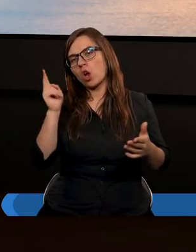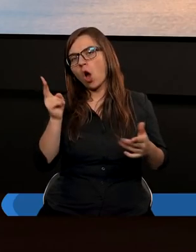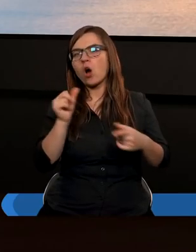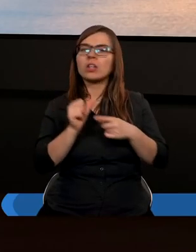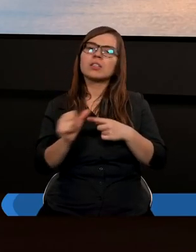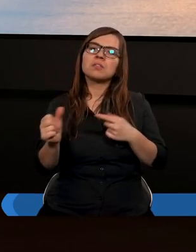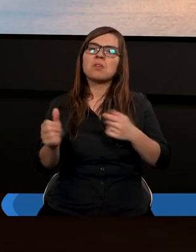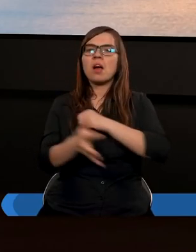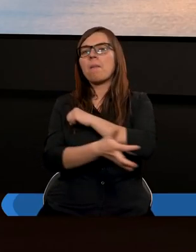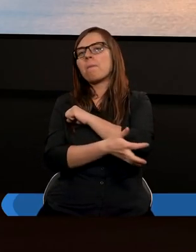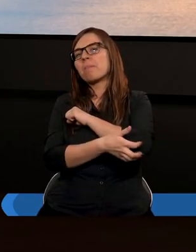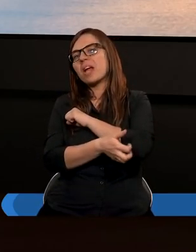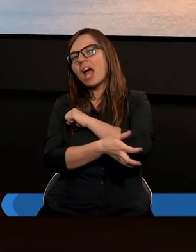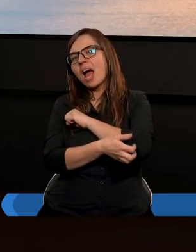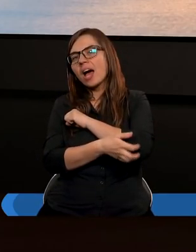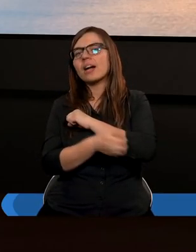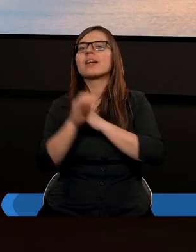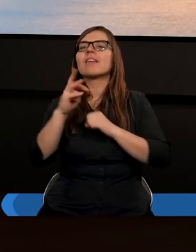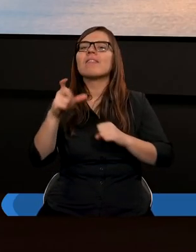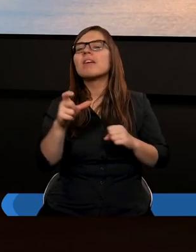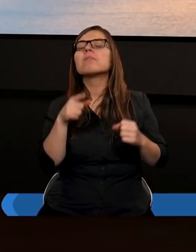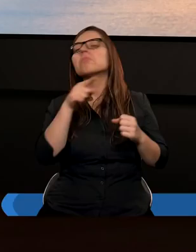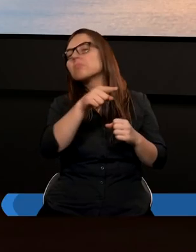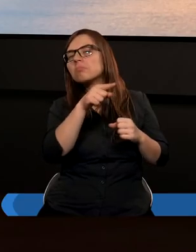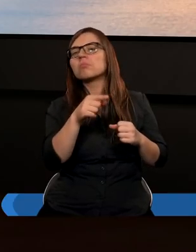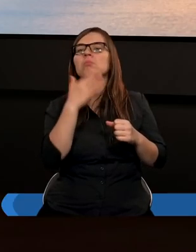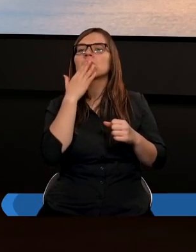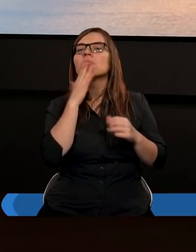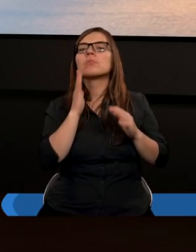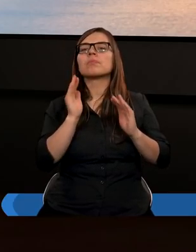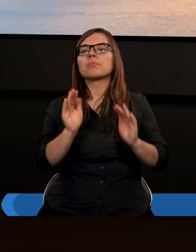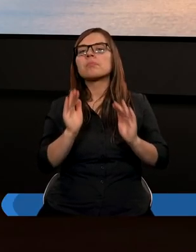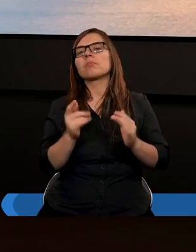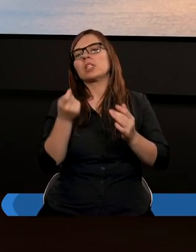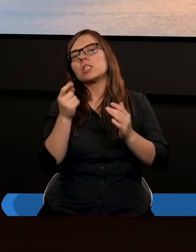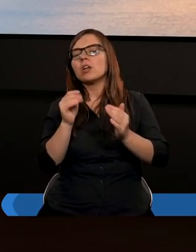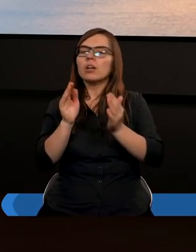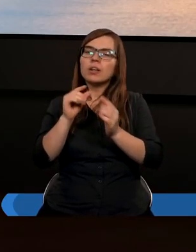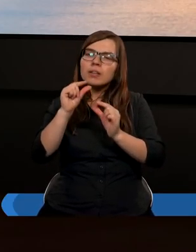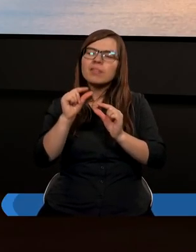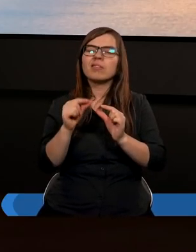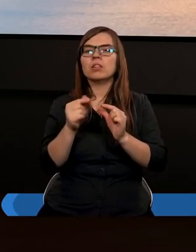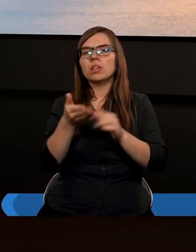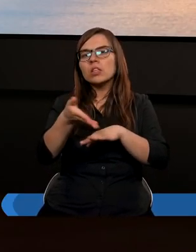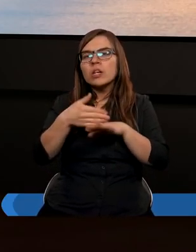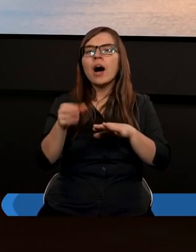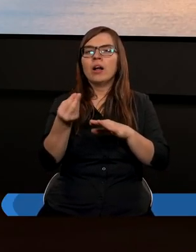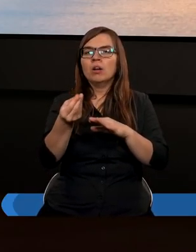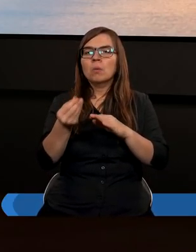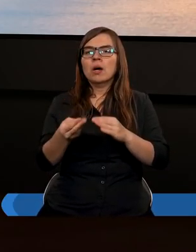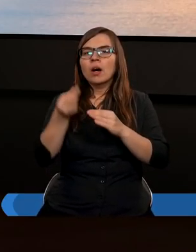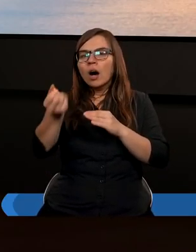biedniejszy, więc on mówi, że będzie oddawał tam jakąś sumę.